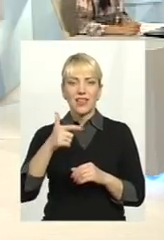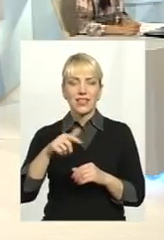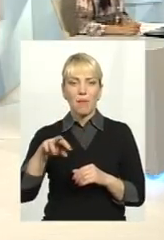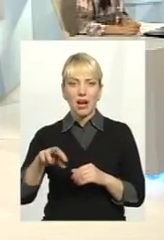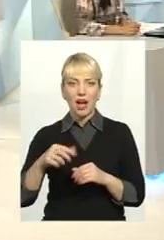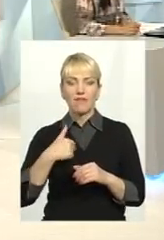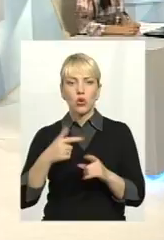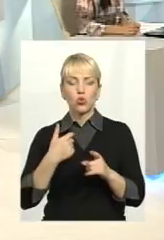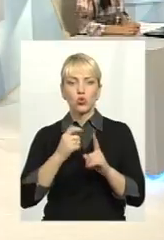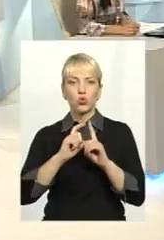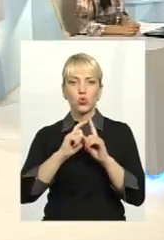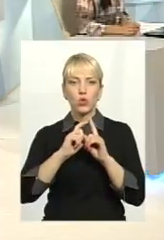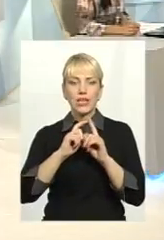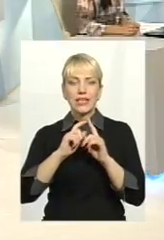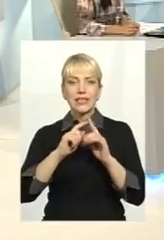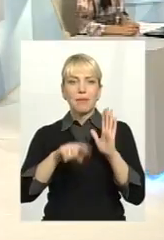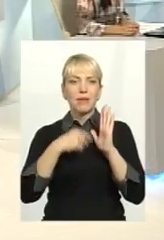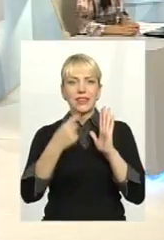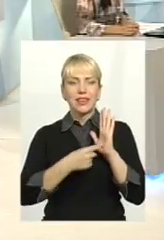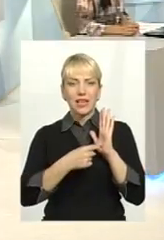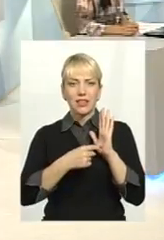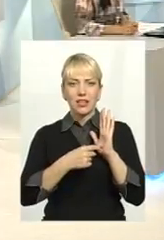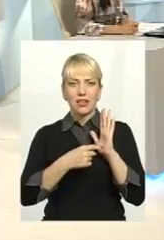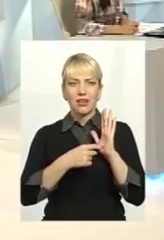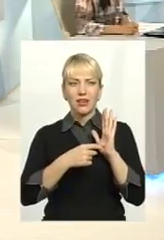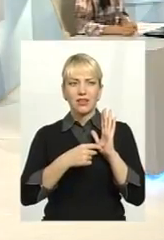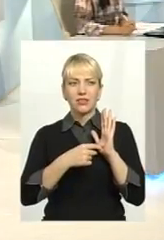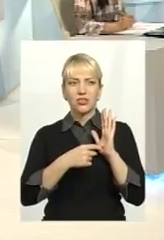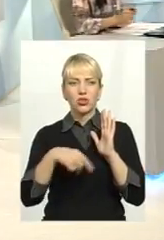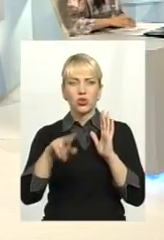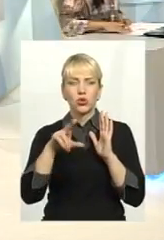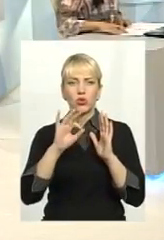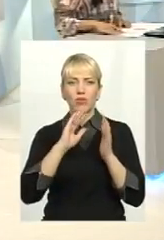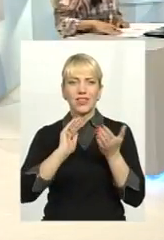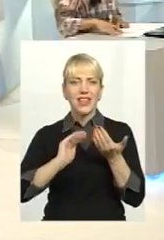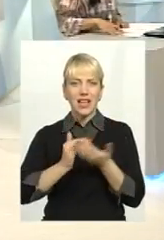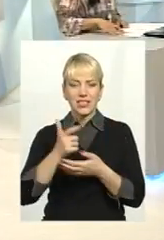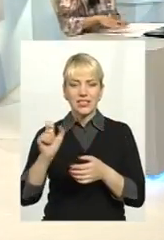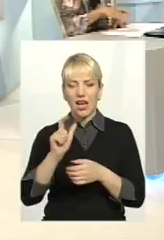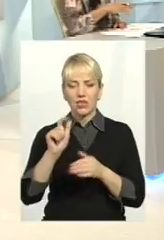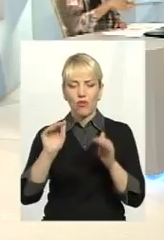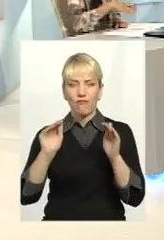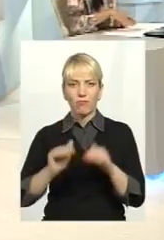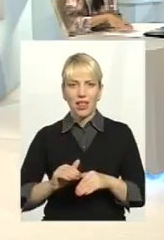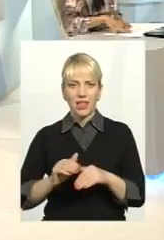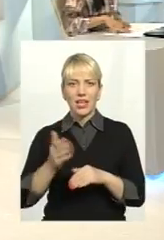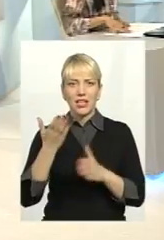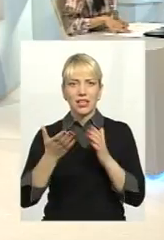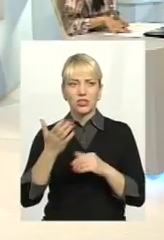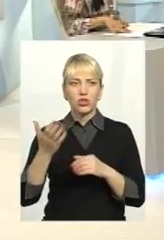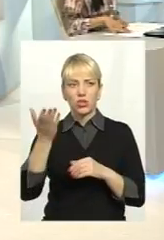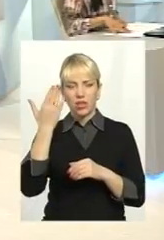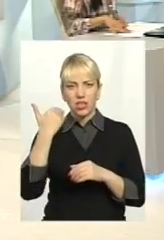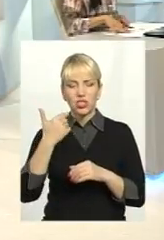питання, що в нас дуже за якіці газу впала. Якщо в мене чайник на 2,5